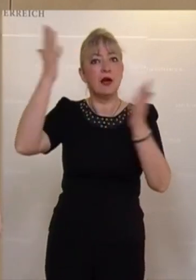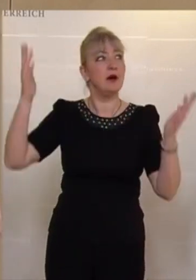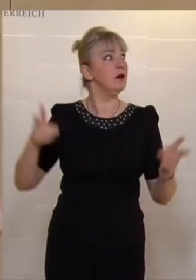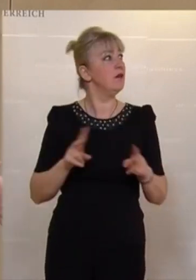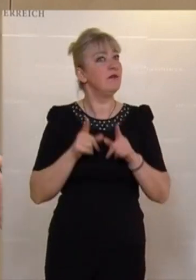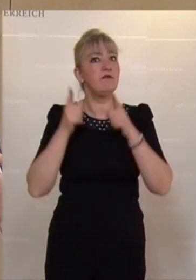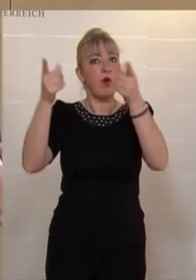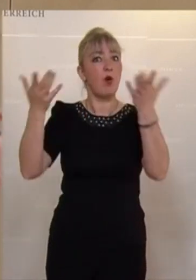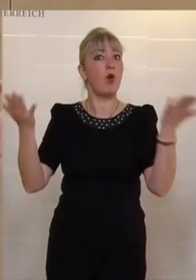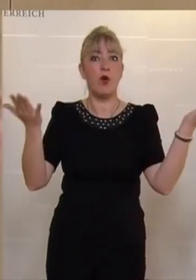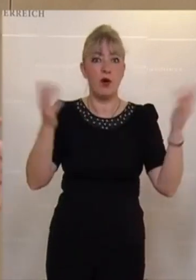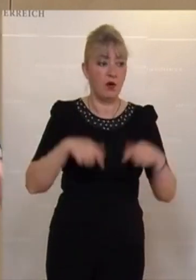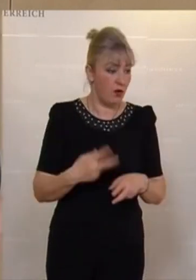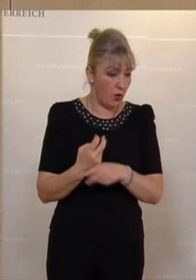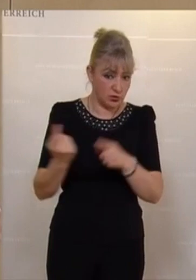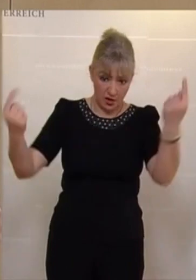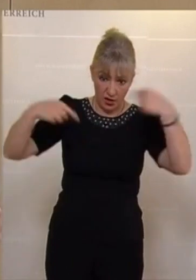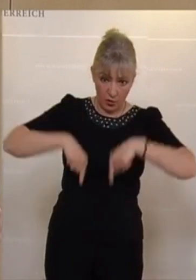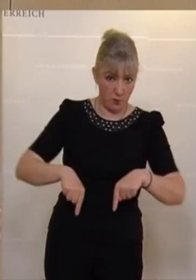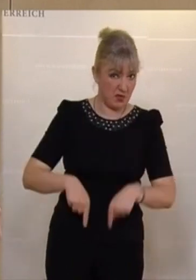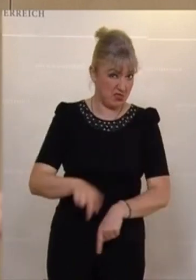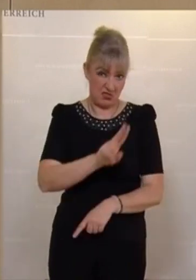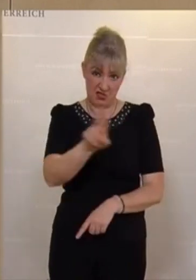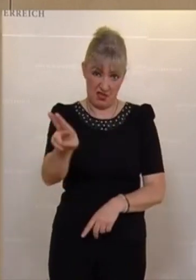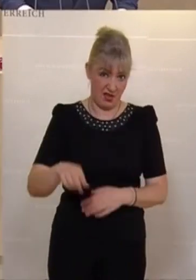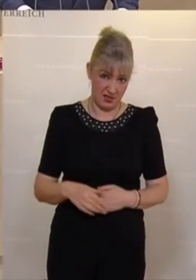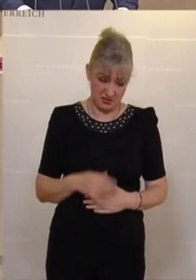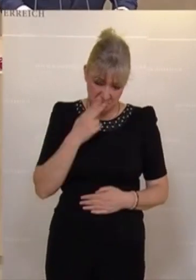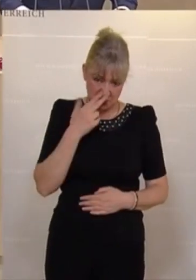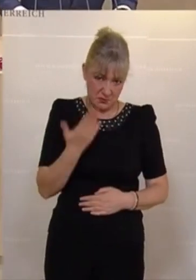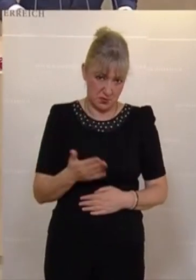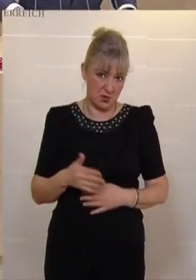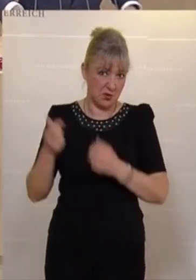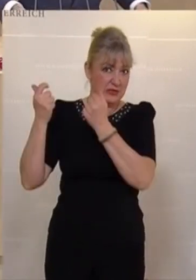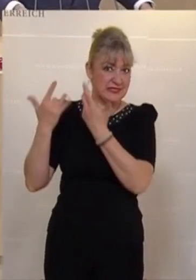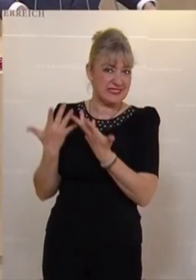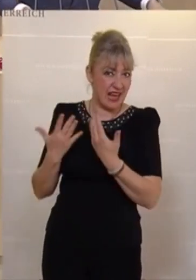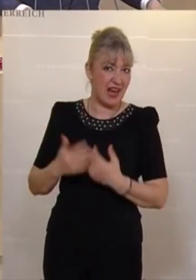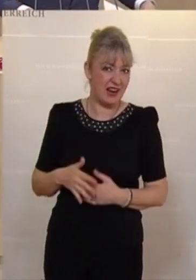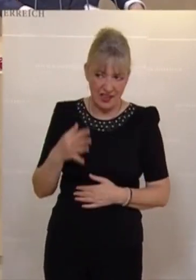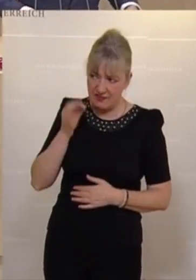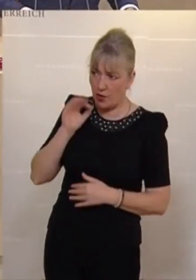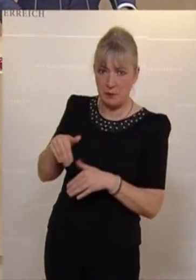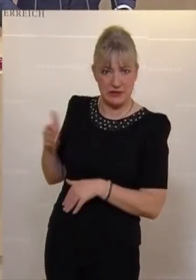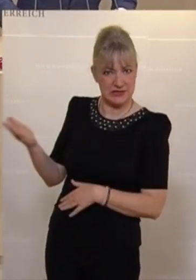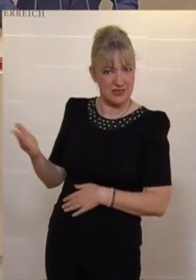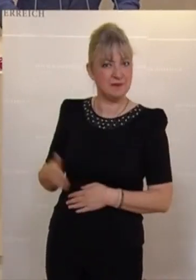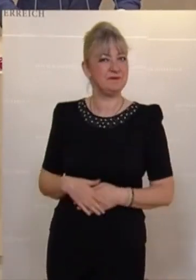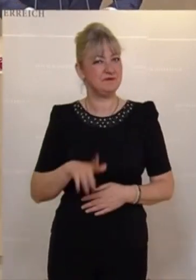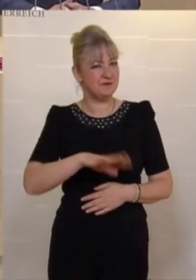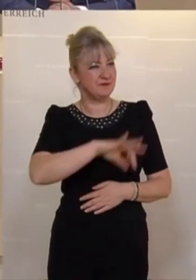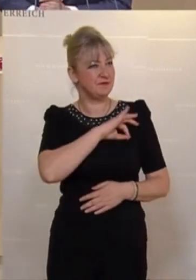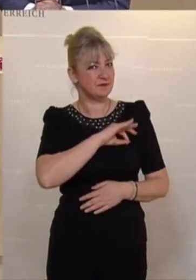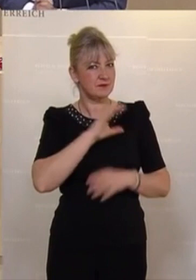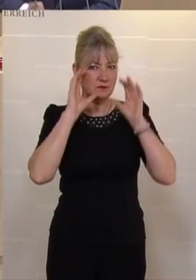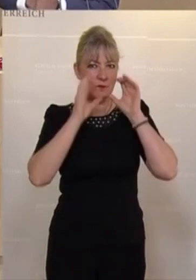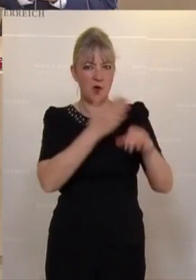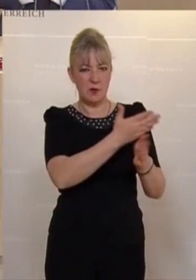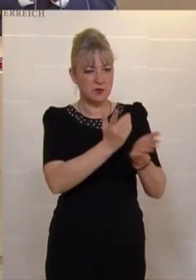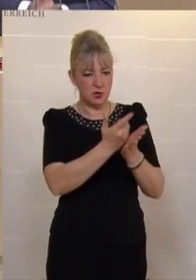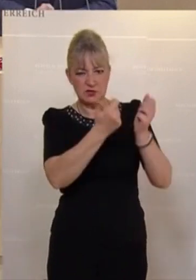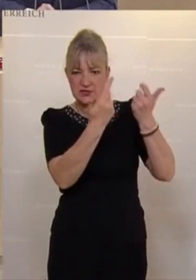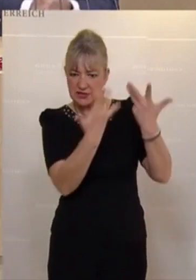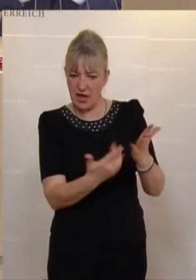hin in der Zukunft? Nach Österreich, wie es momentan ausschaut, nicht. Die Zahlen, Frau Ministerin und Kolleginnen und Kollegen, vor allem von der ÖVP,